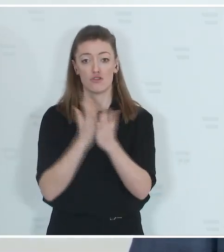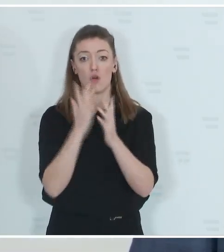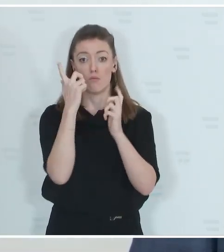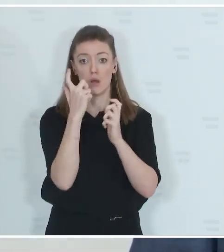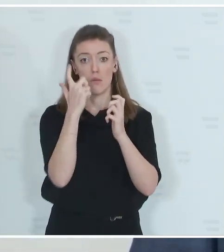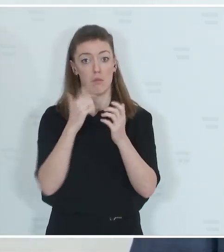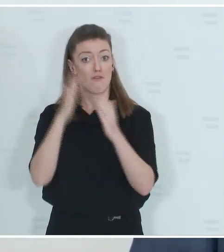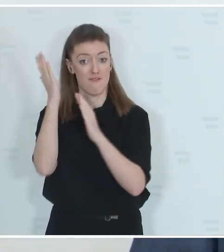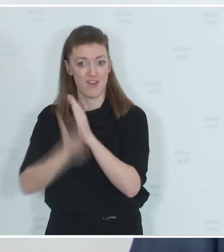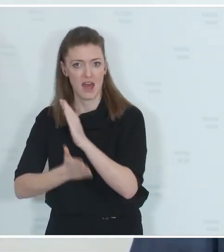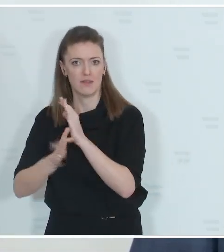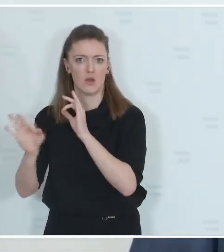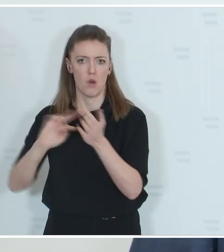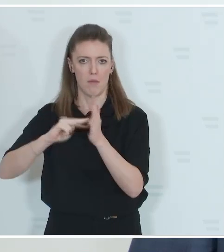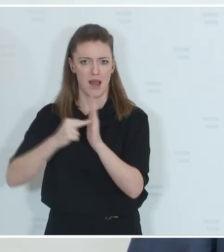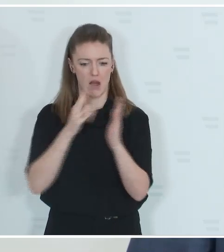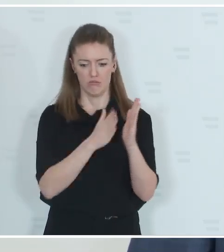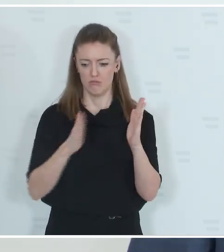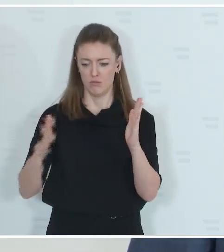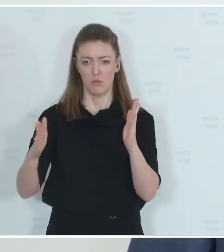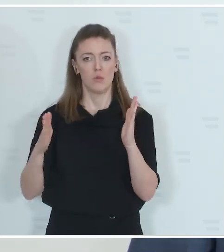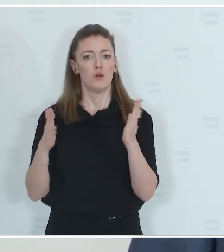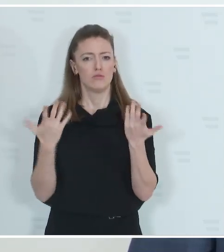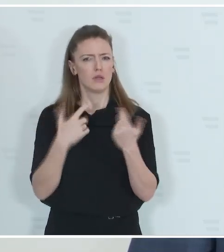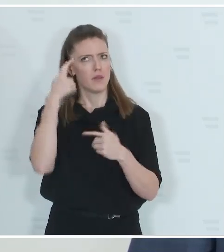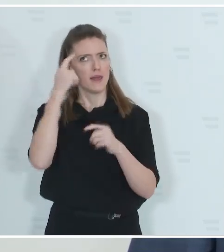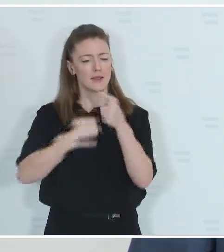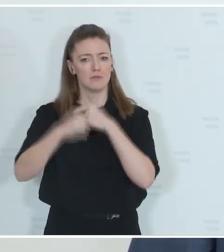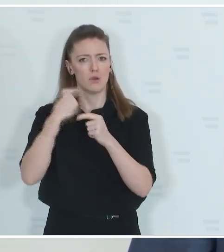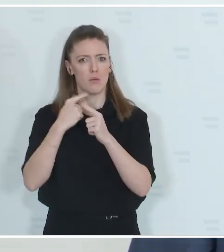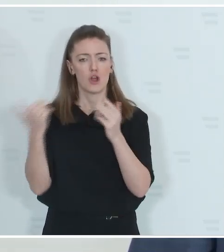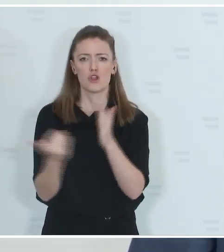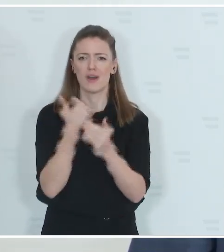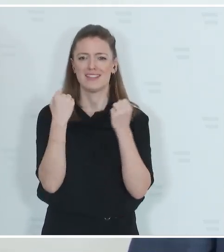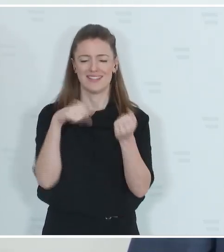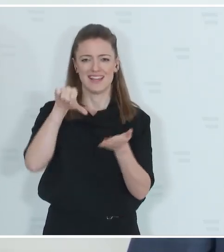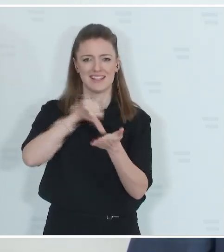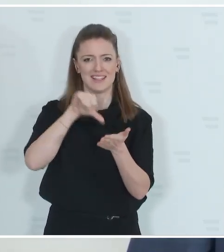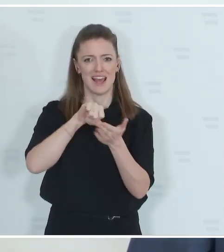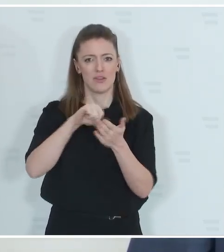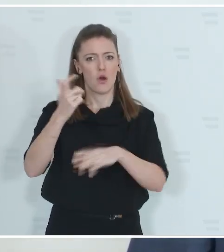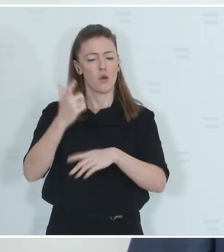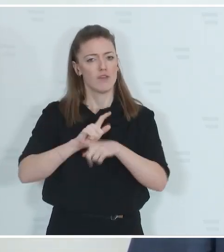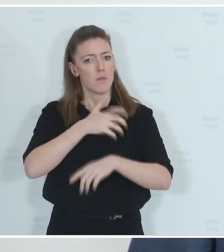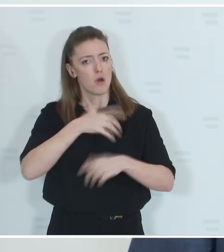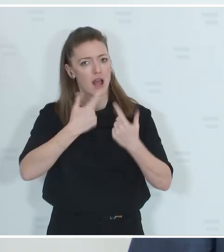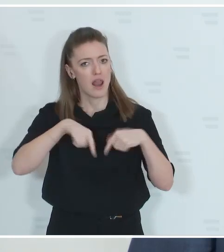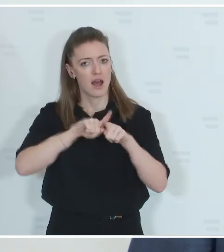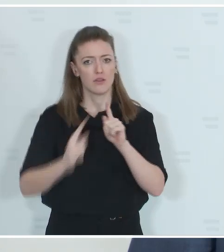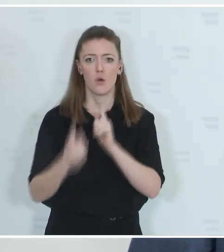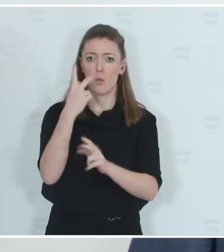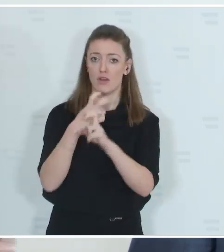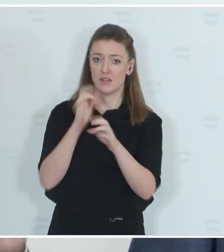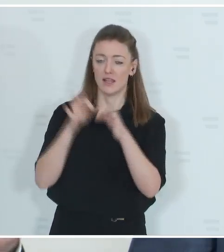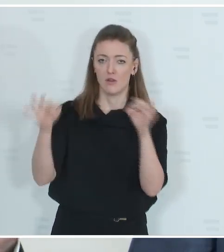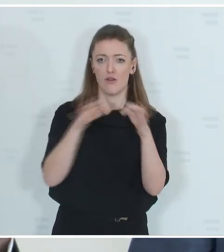fertiggestellt oder in Planung. Wenn ich daran denke, dass wir beispielsweise ein neues Sicherheitszentrum im Burgenland oder in Oberösterreich eröffnet